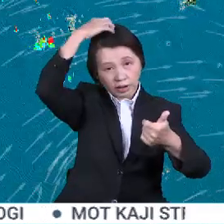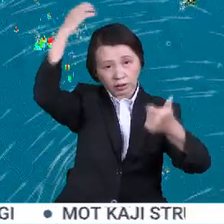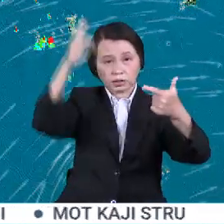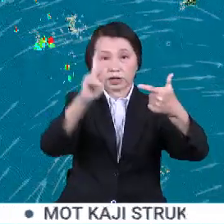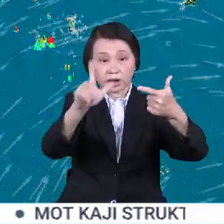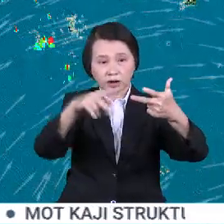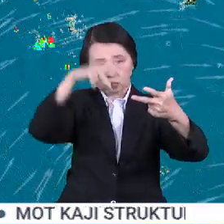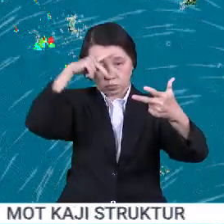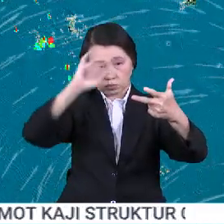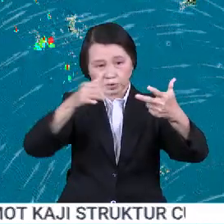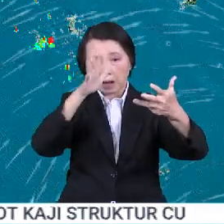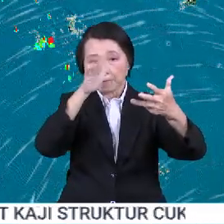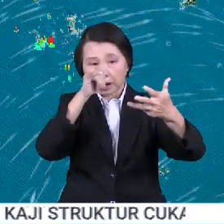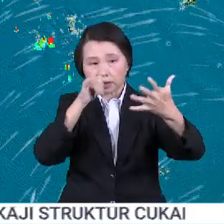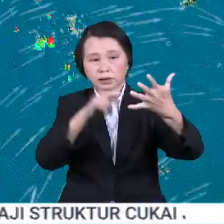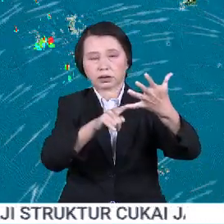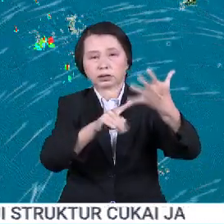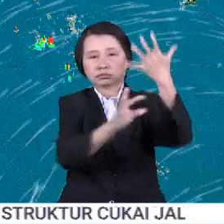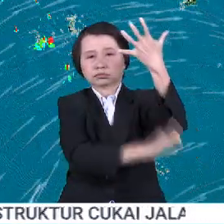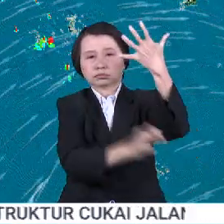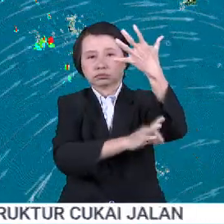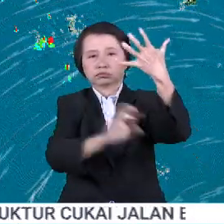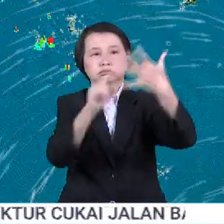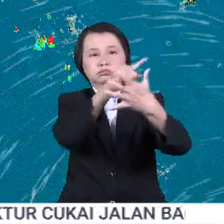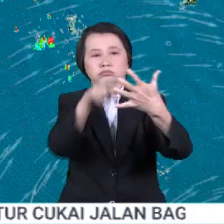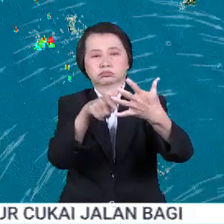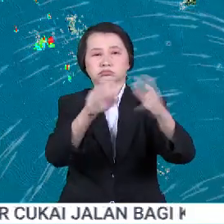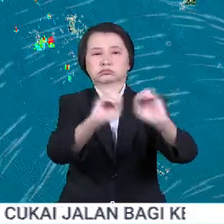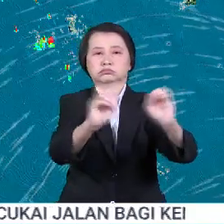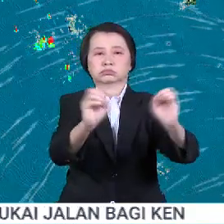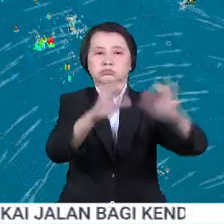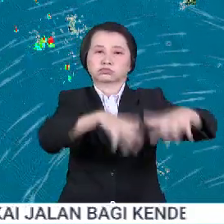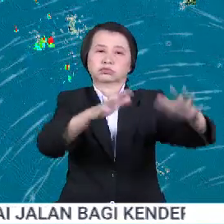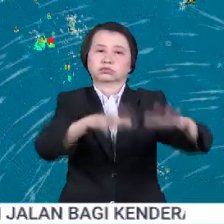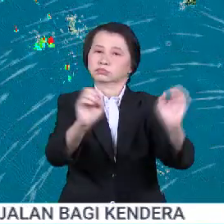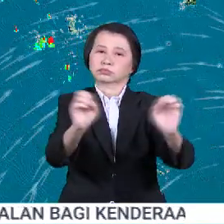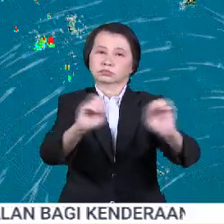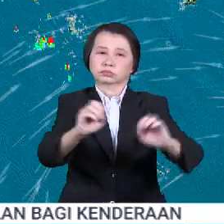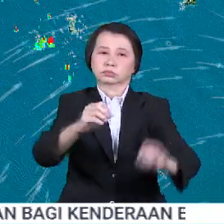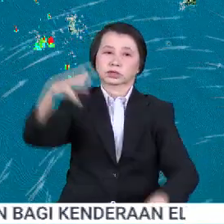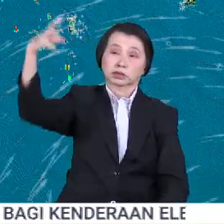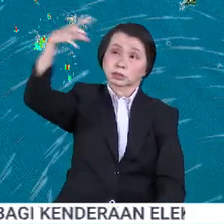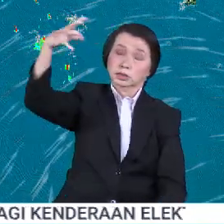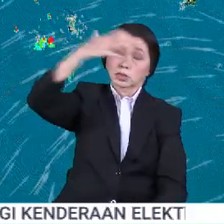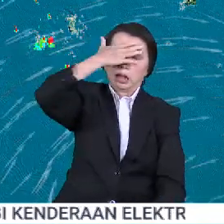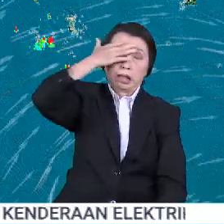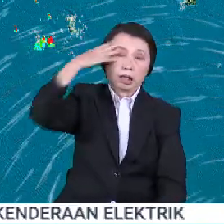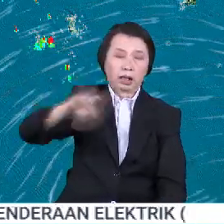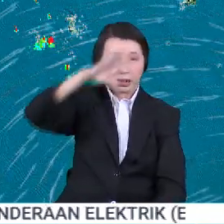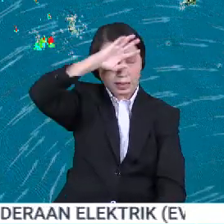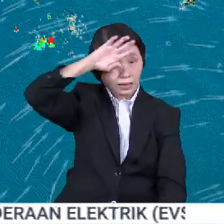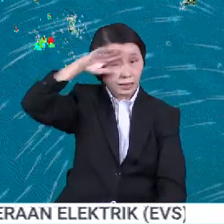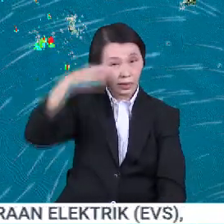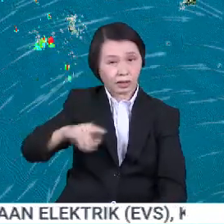Lumpur, Putrajaya, Melaka dan juga Negeri Sembilan, tiada hujan yang dicerap dan keadaan cuaca adalah agak panas sedikit dengan